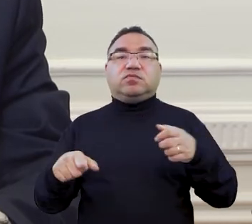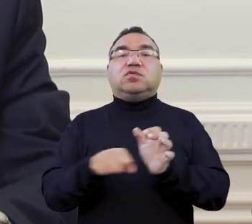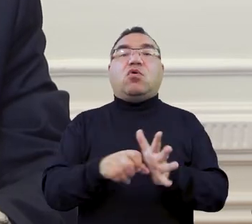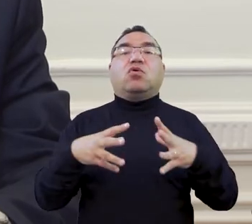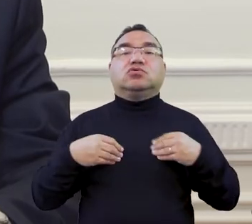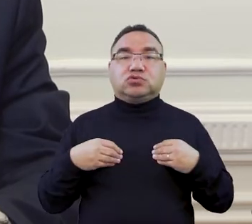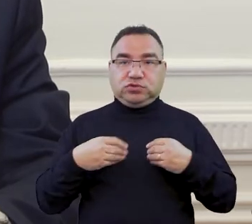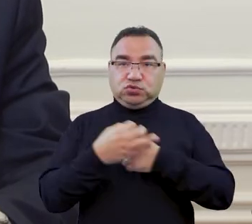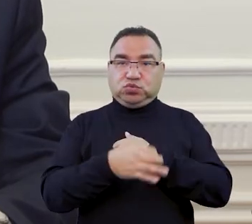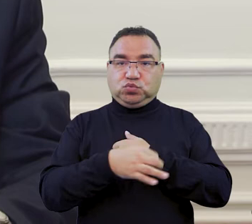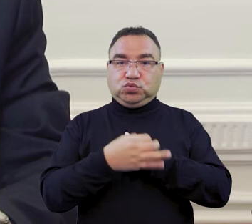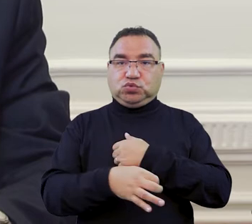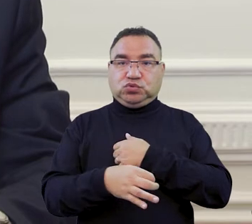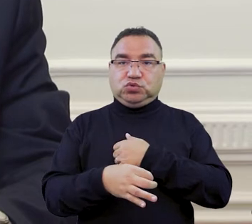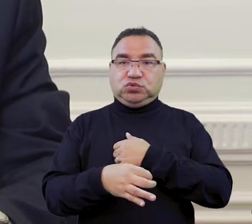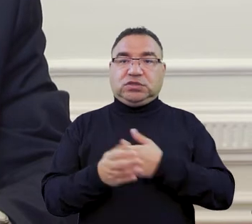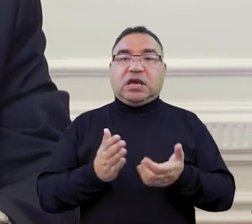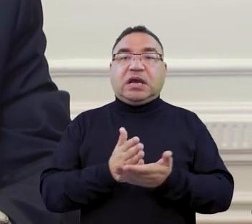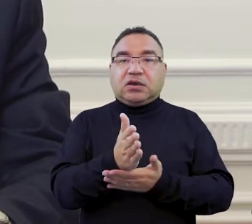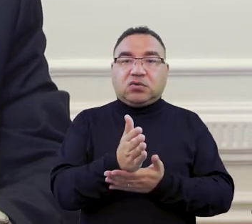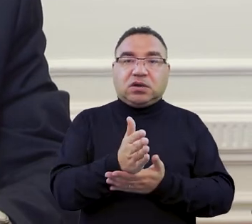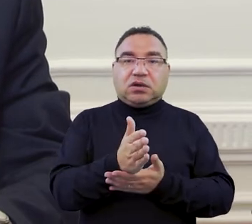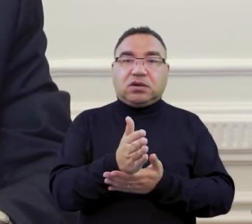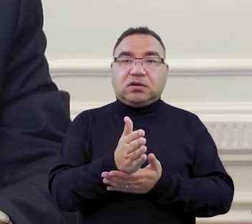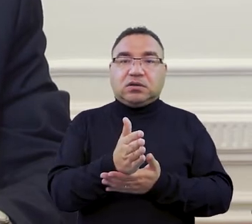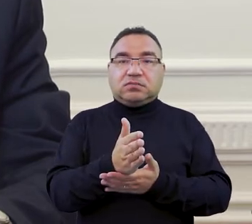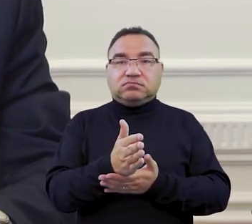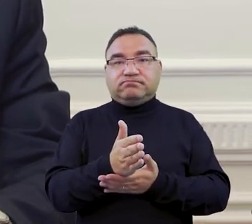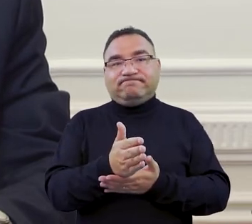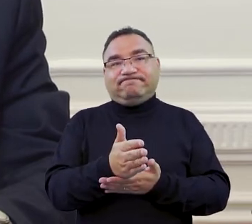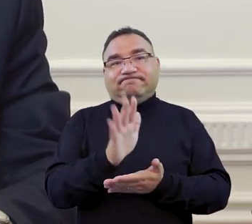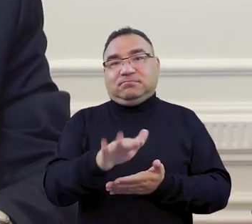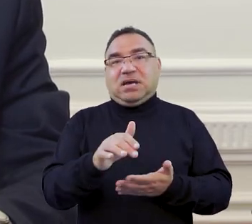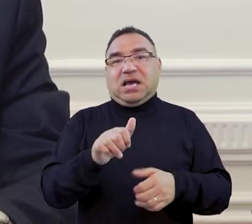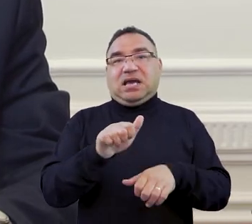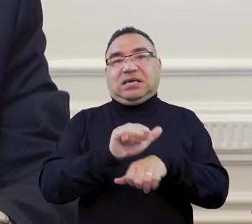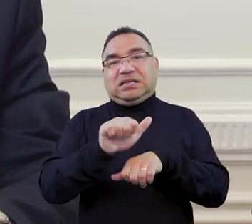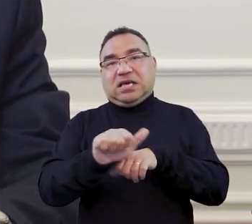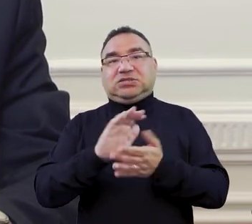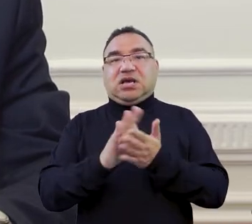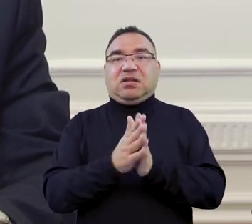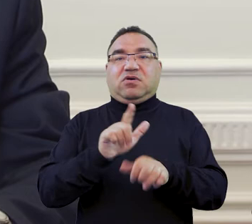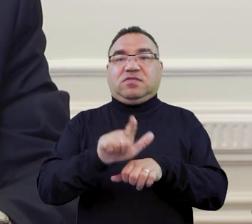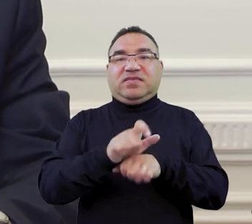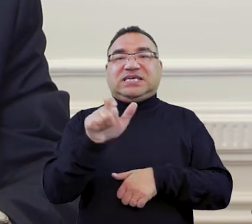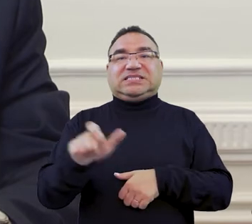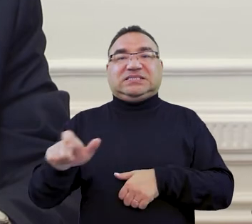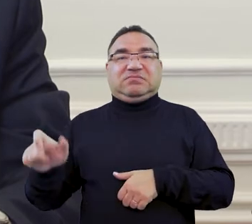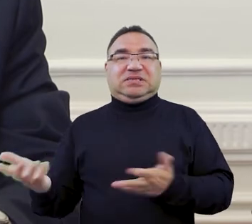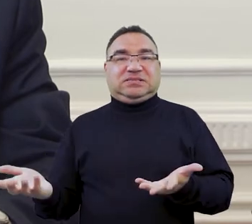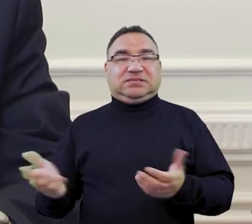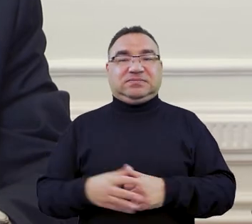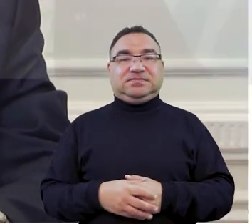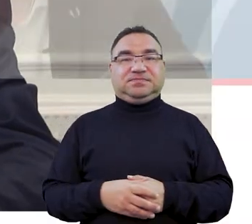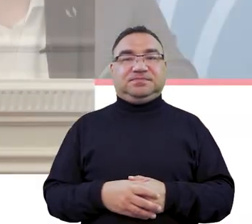otrzymywania stypendiów studentom studiującym na kierunkach, które obligatoryjnie trwają 11 lub 12 semestrów.